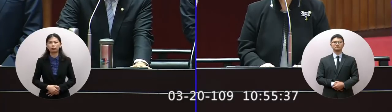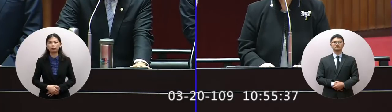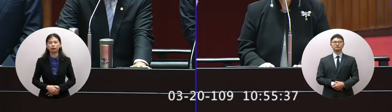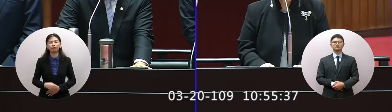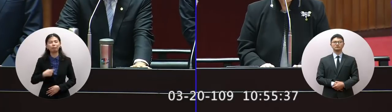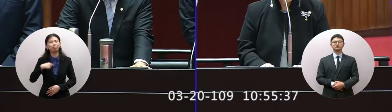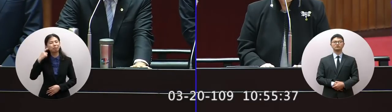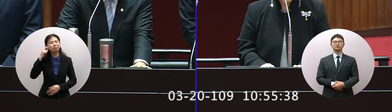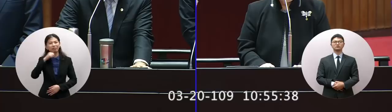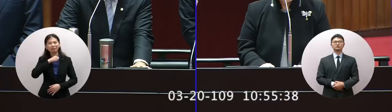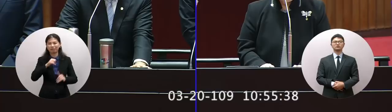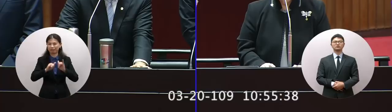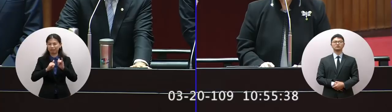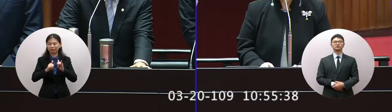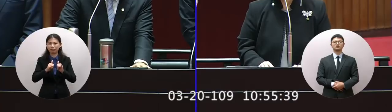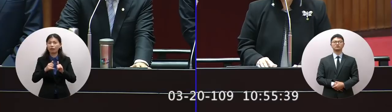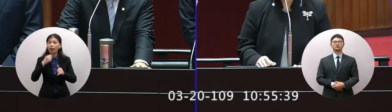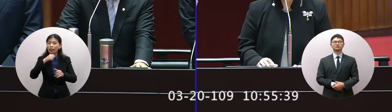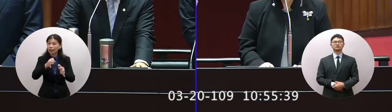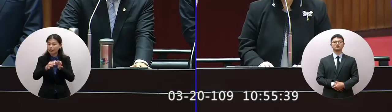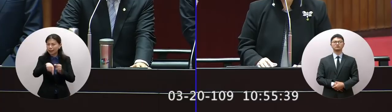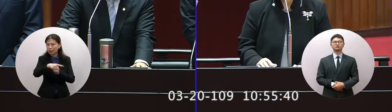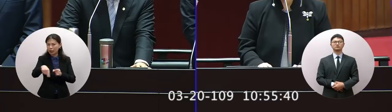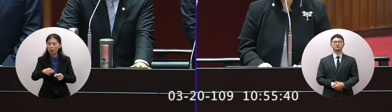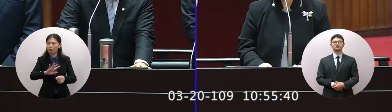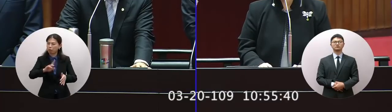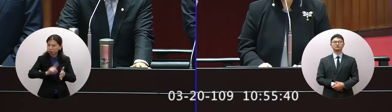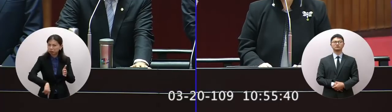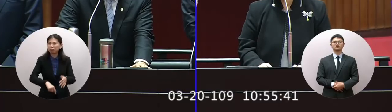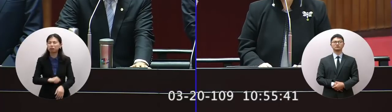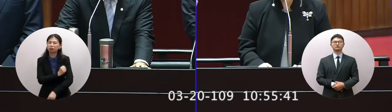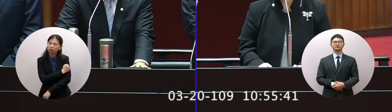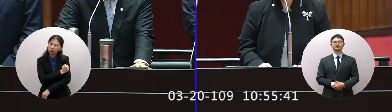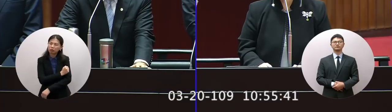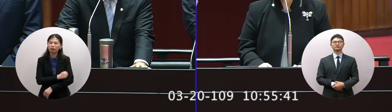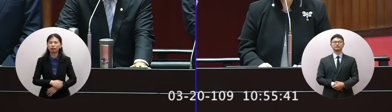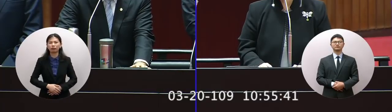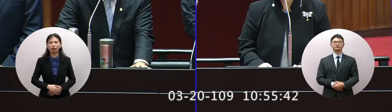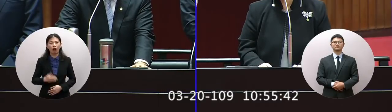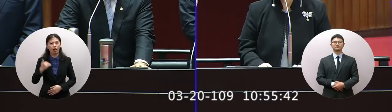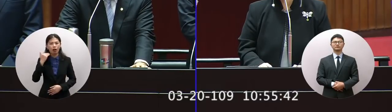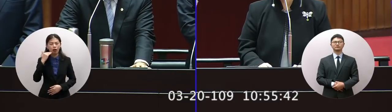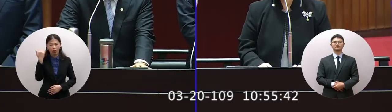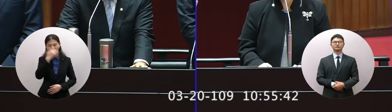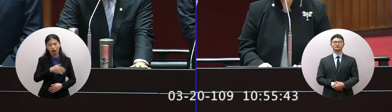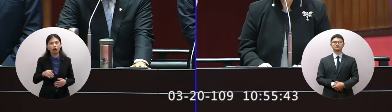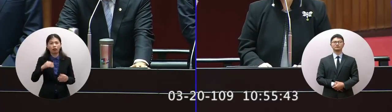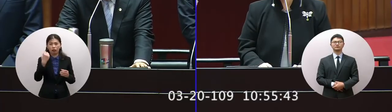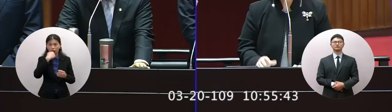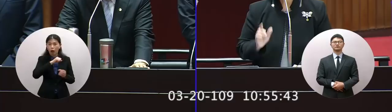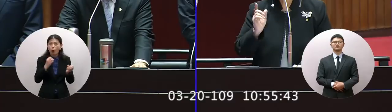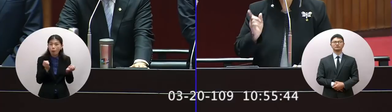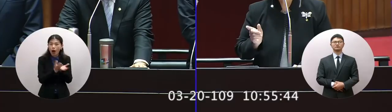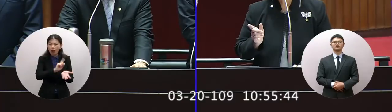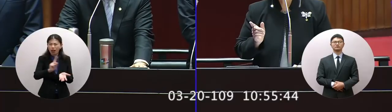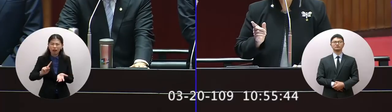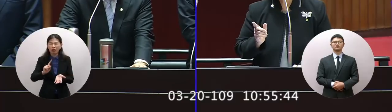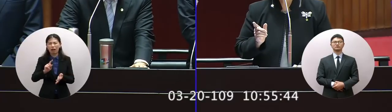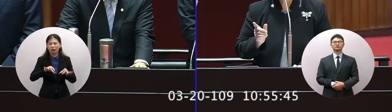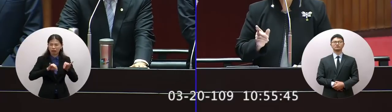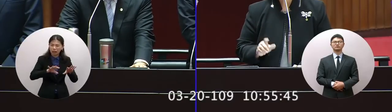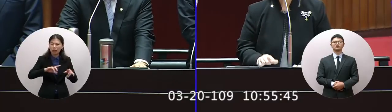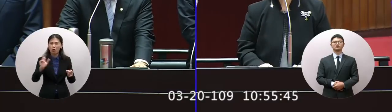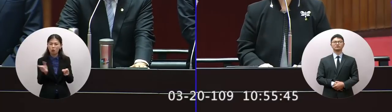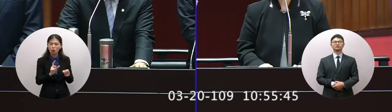感覺台商實在是真不簡單尤其台灣有困難有面對人和災病